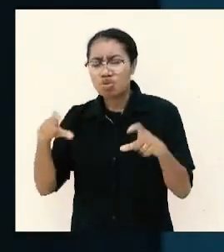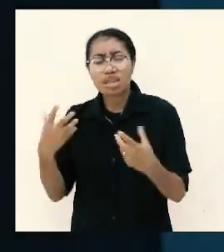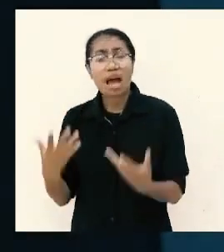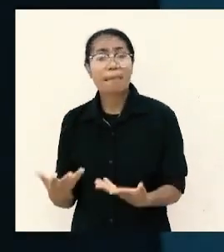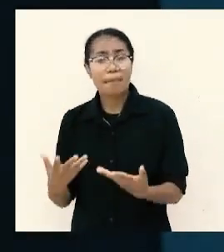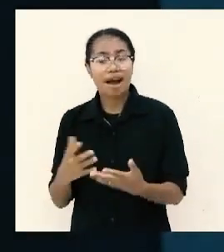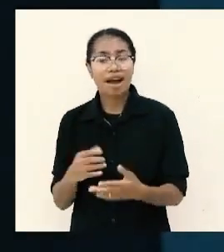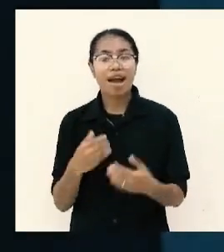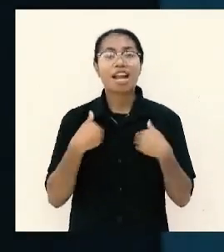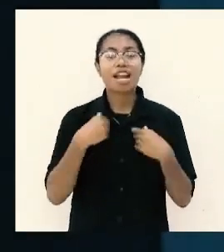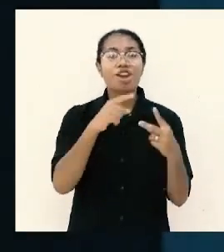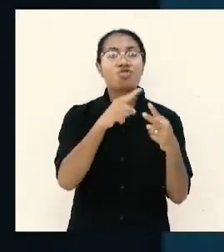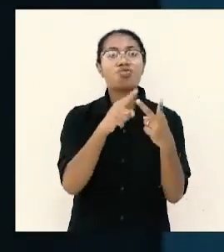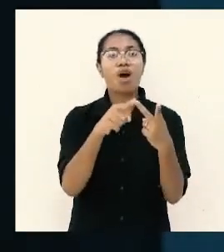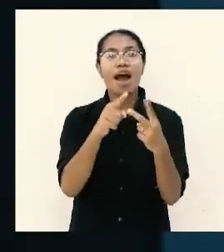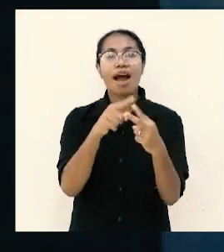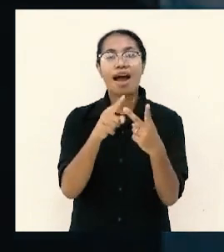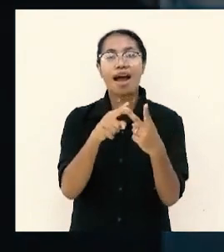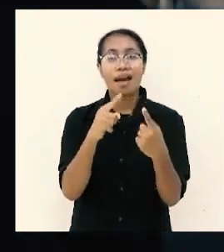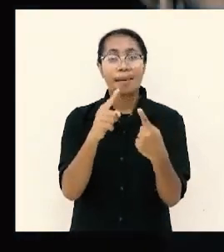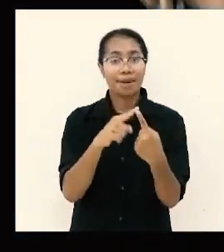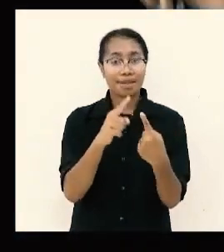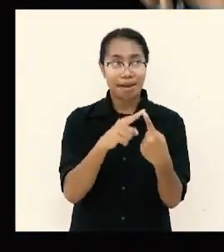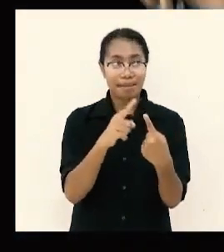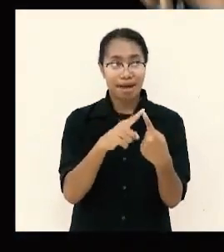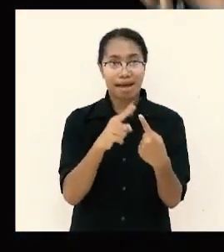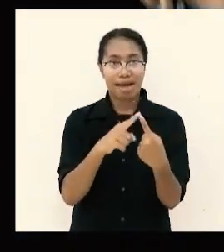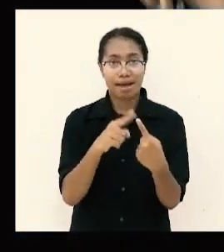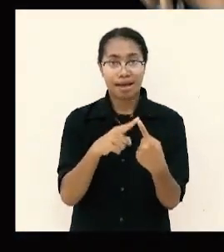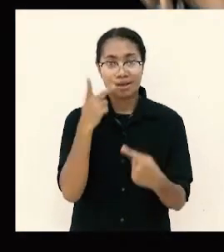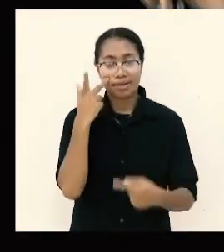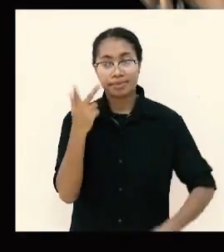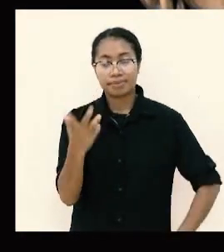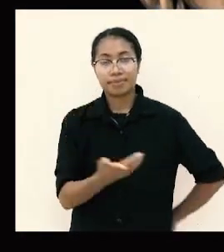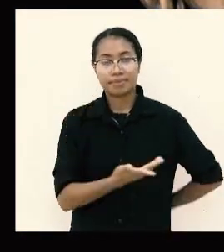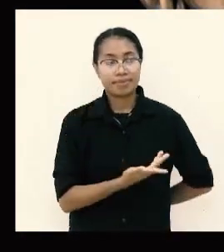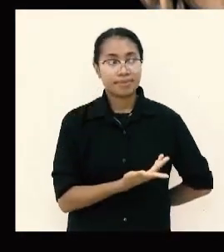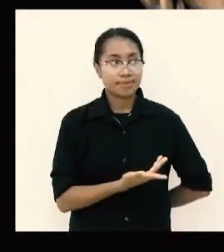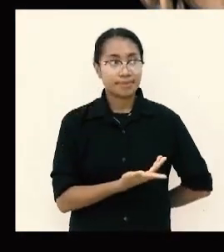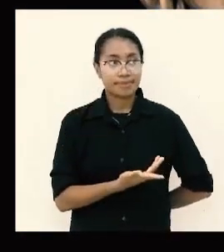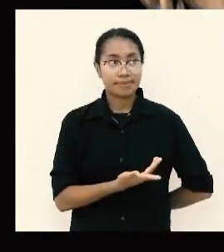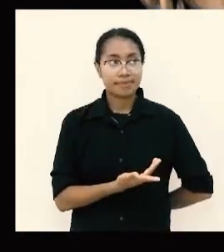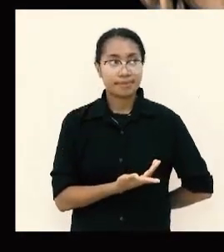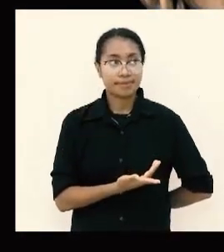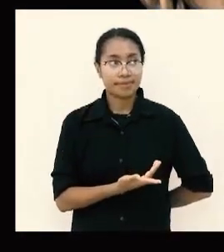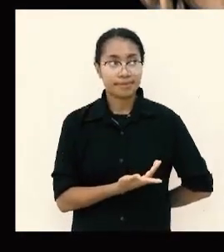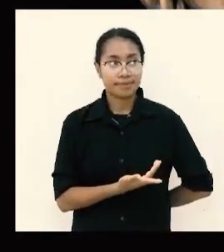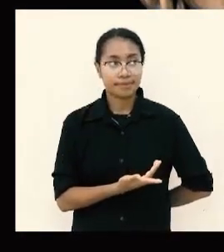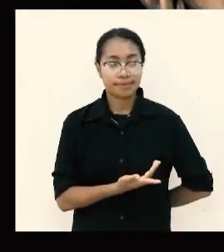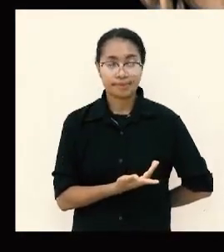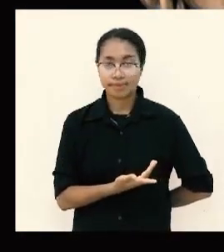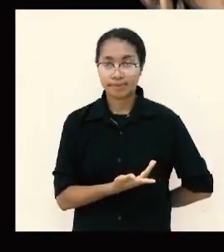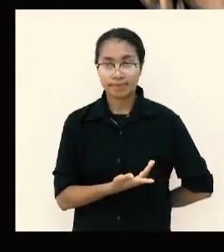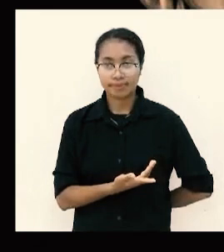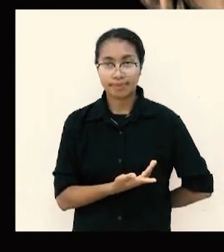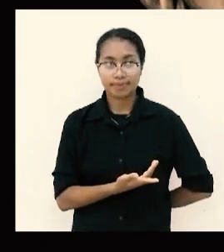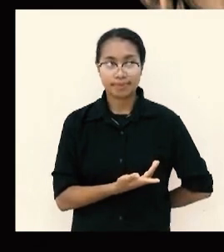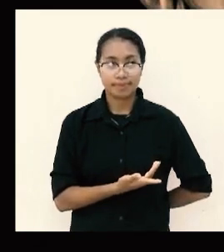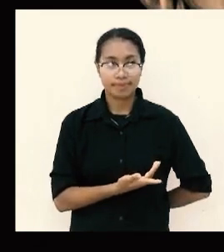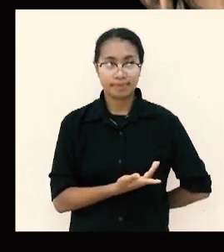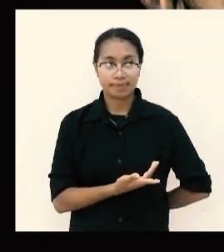bagi dua prinsip pertama prinsipnya dalam menerima persembahan pemberian atau bantuan